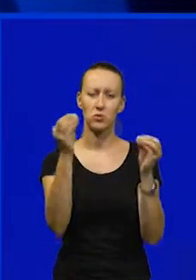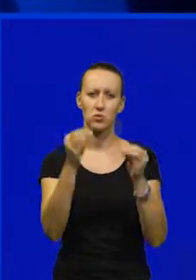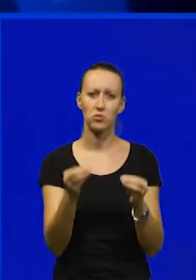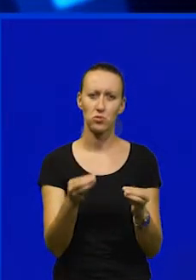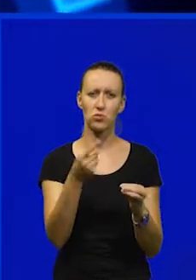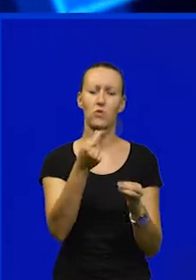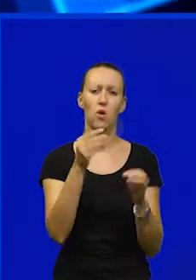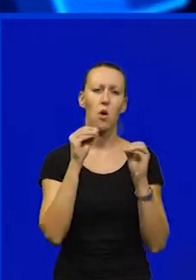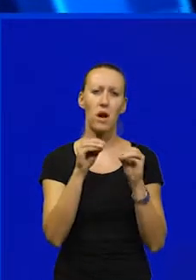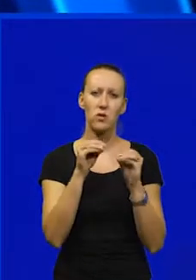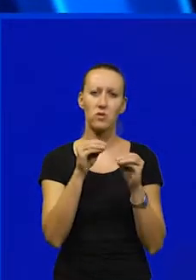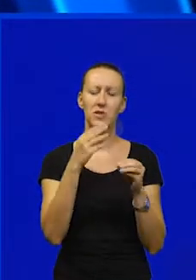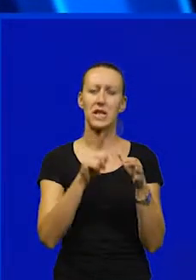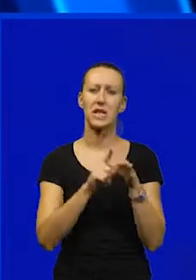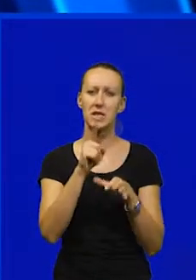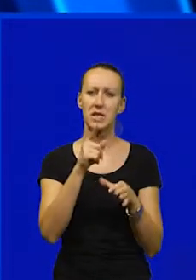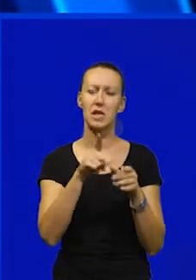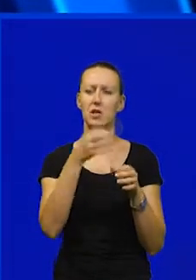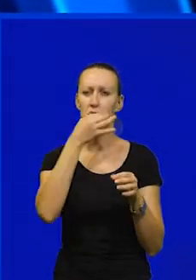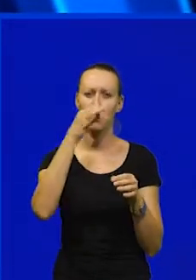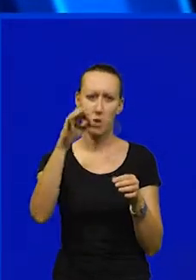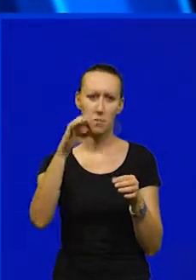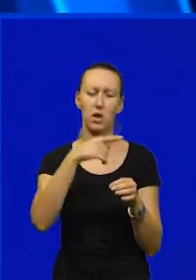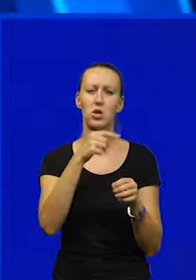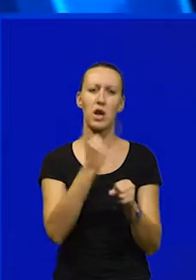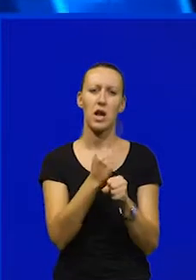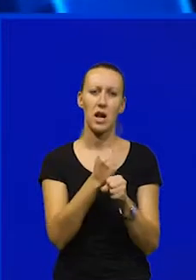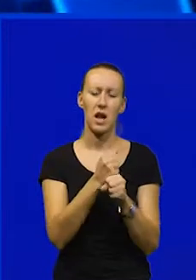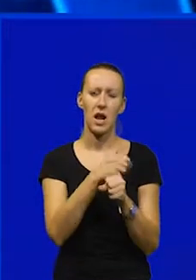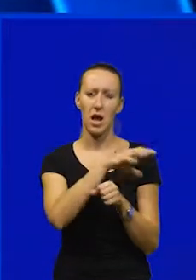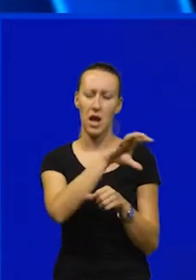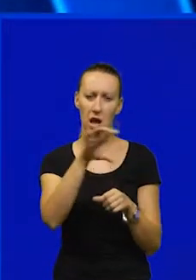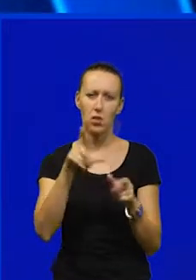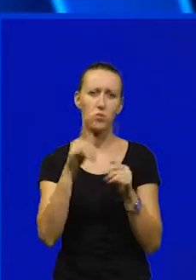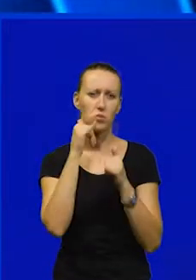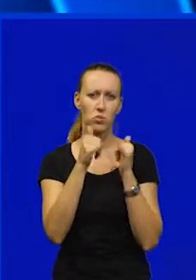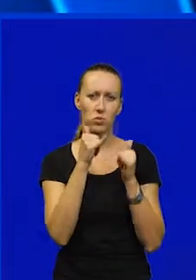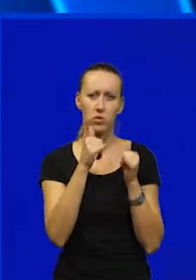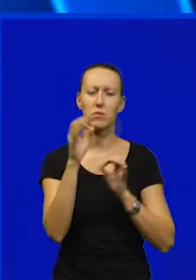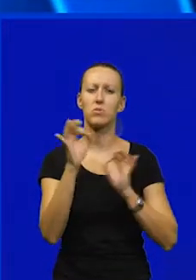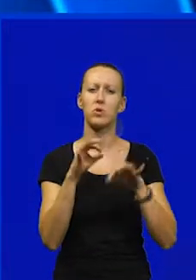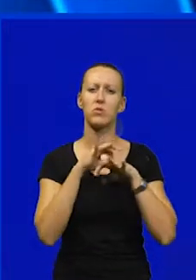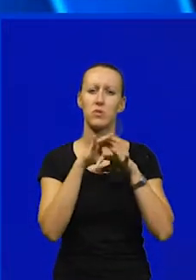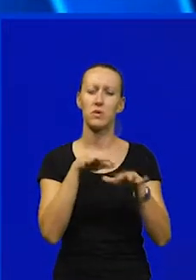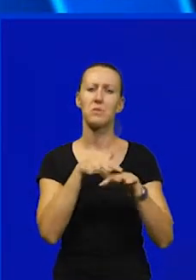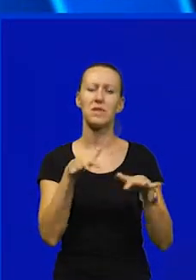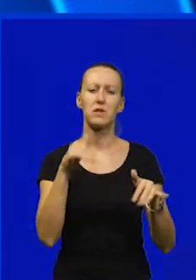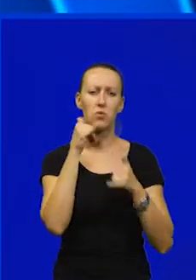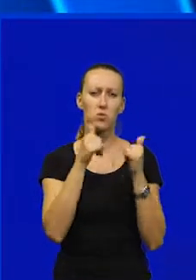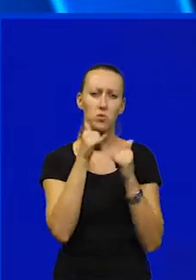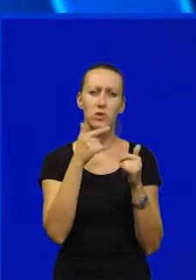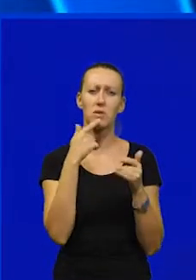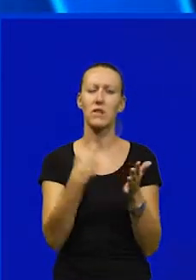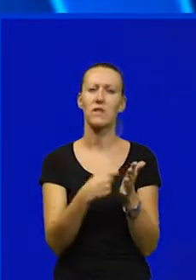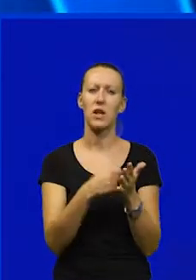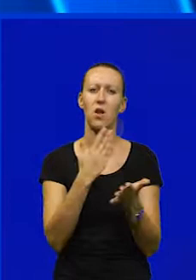dualnog obrazovanja sa ciljem unapređenja radnih kadrova u turizmu. Projekt provodi Ministarstvo turizma i